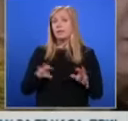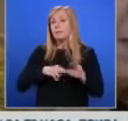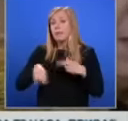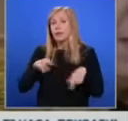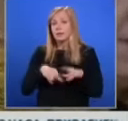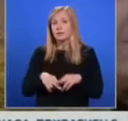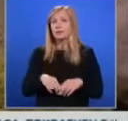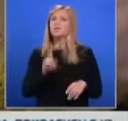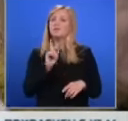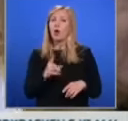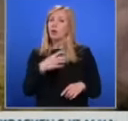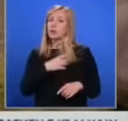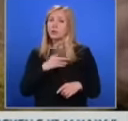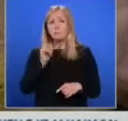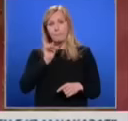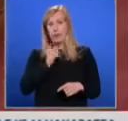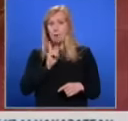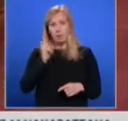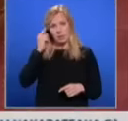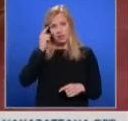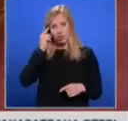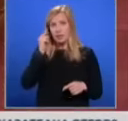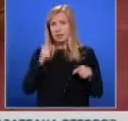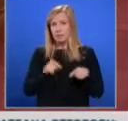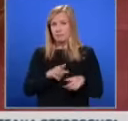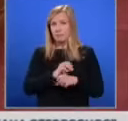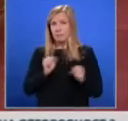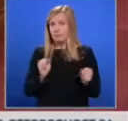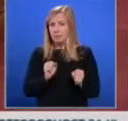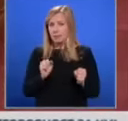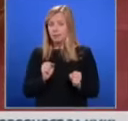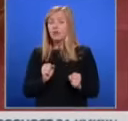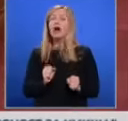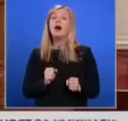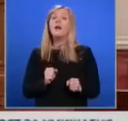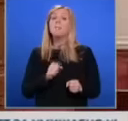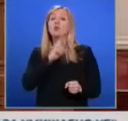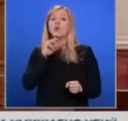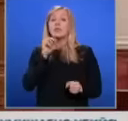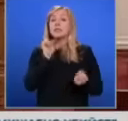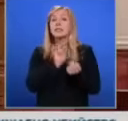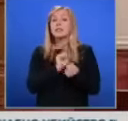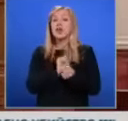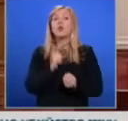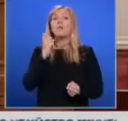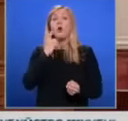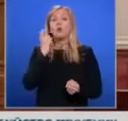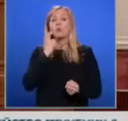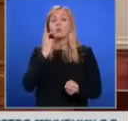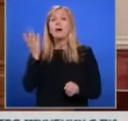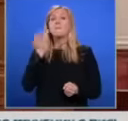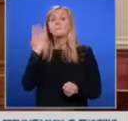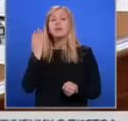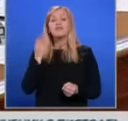Той предвижда няколко пункта. че и без тези промени МВР е противозаконно. Е претърсило и задържало лидерът им Бойко Борисов, бившия финансов